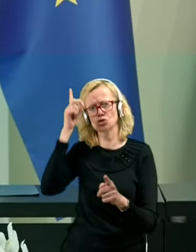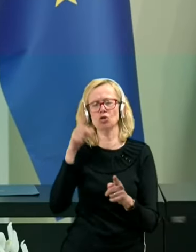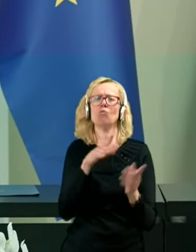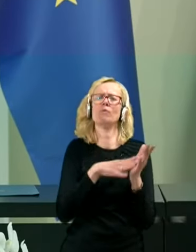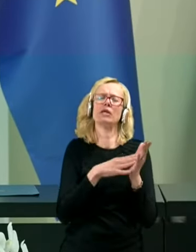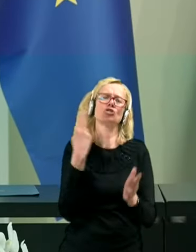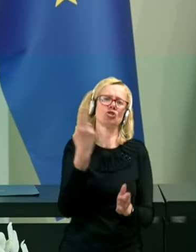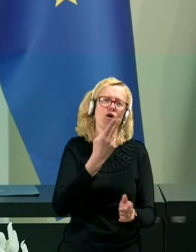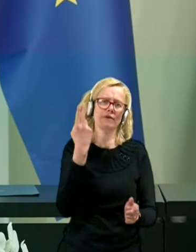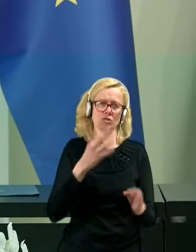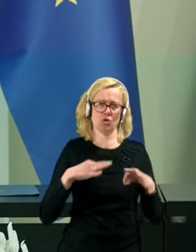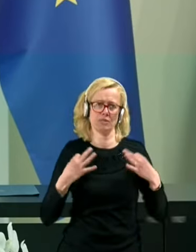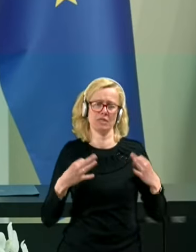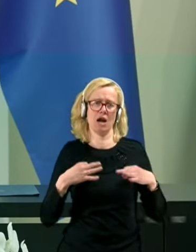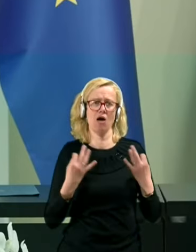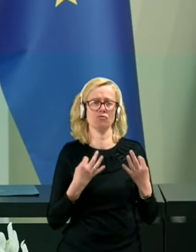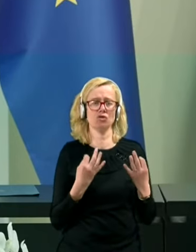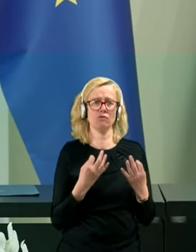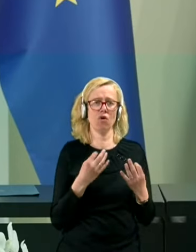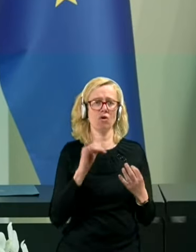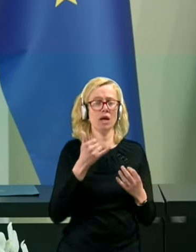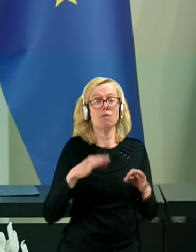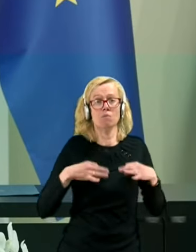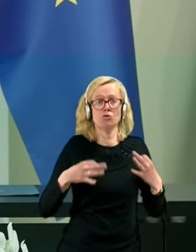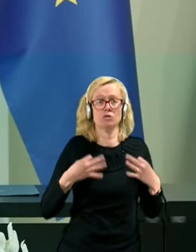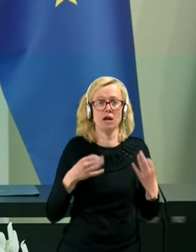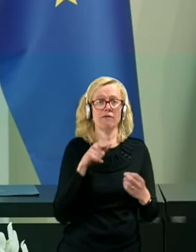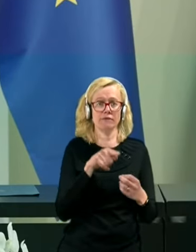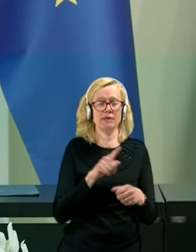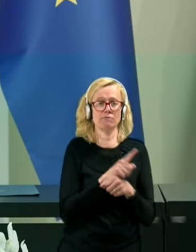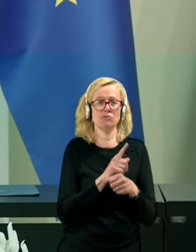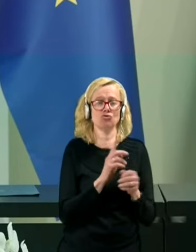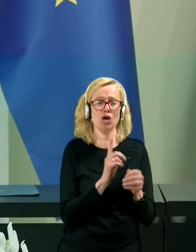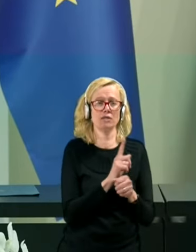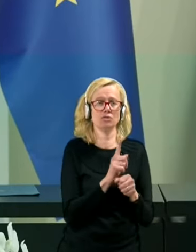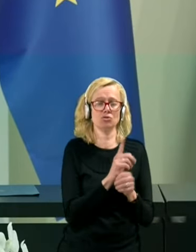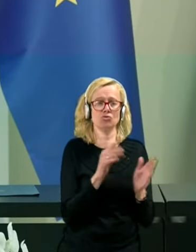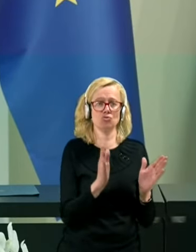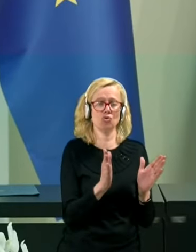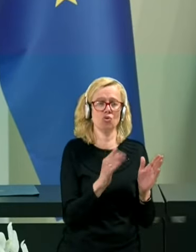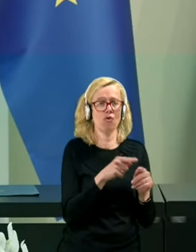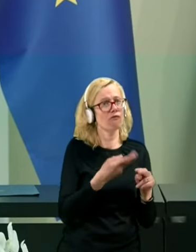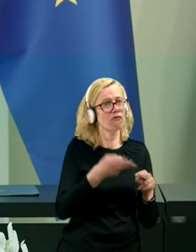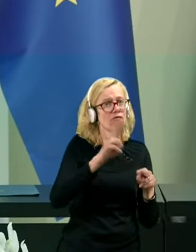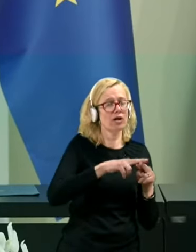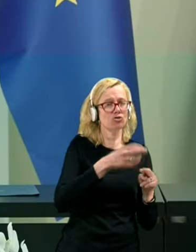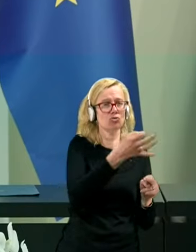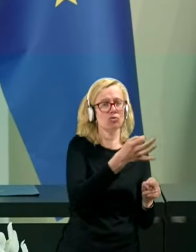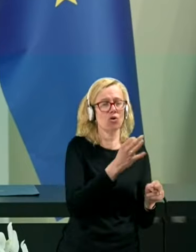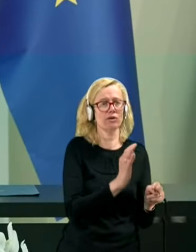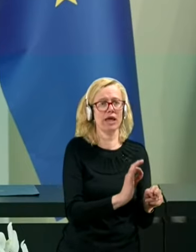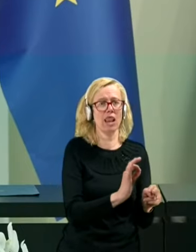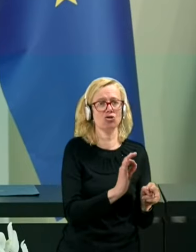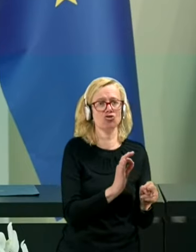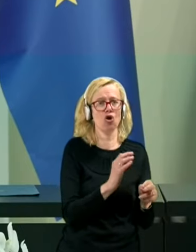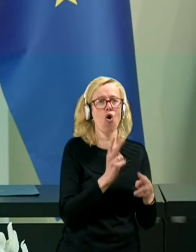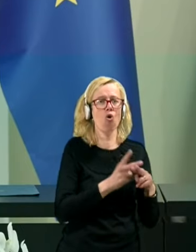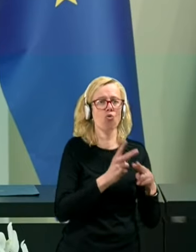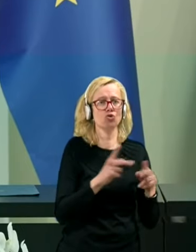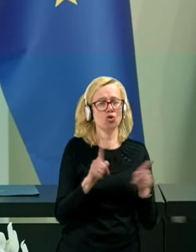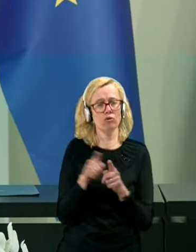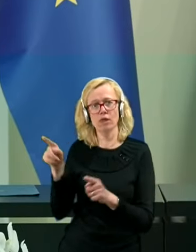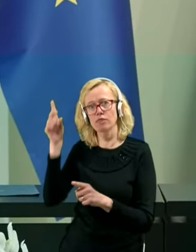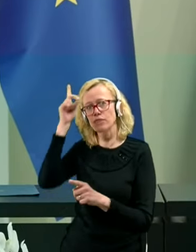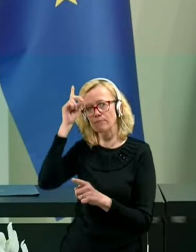zdravstvo je pozdravilo v tem času večji delež pokuženih s COVID-om kot recimo v Nemčiji.